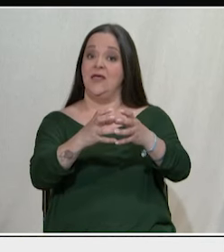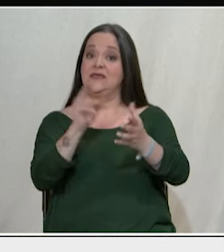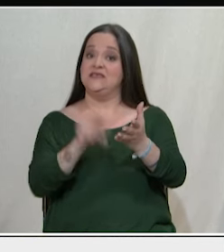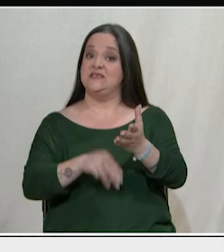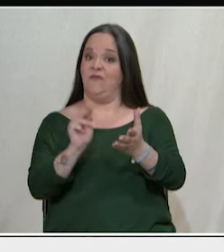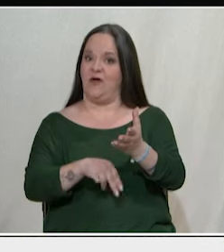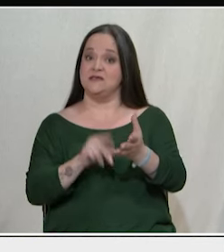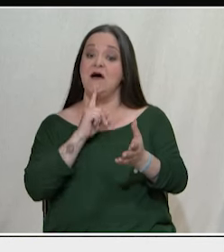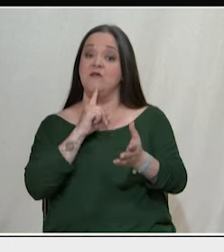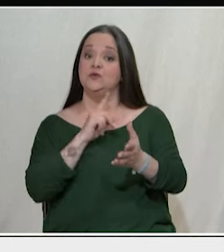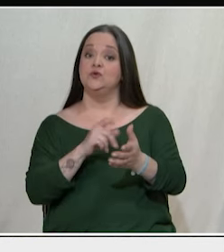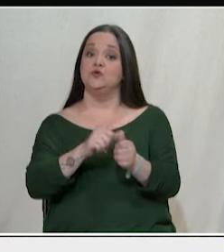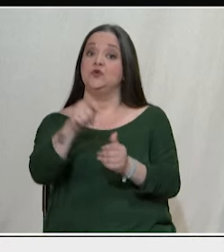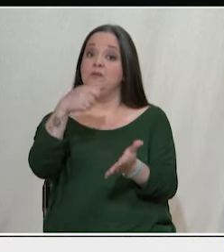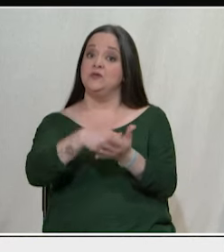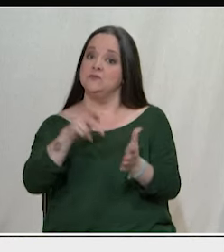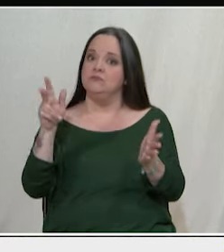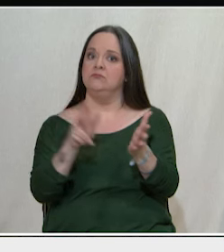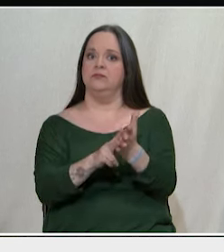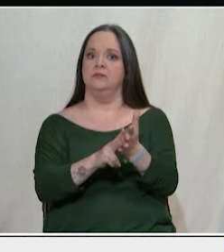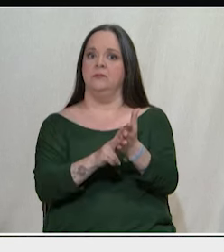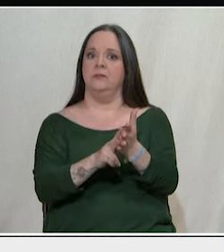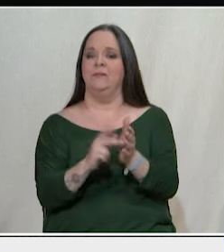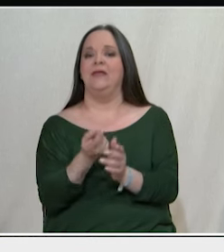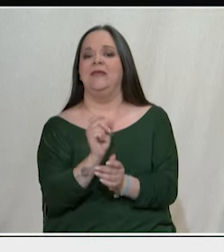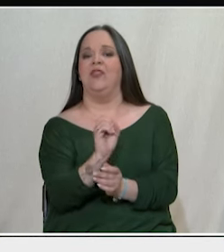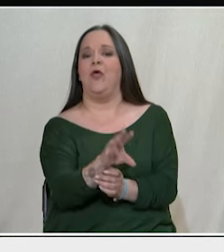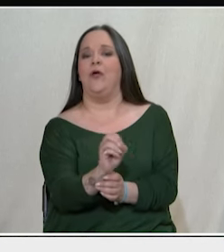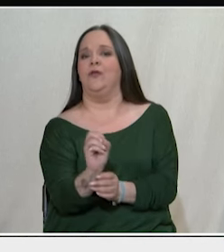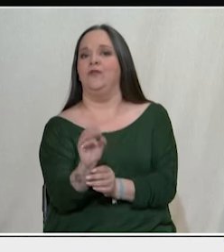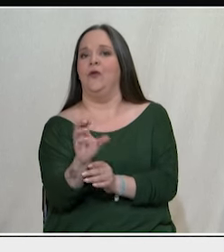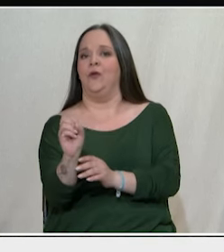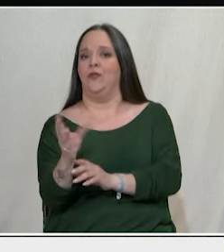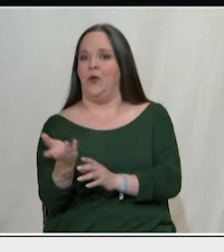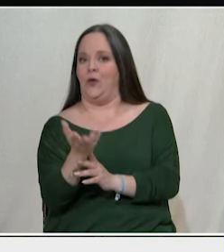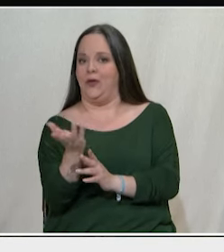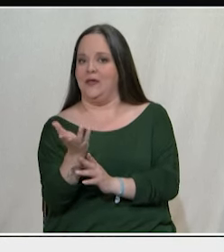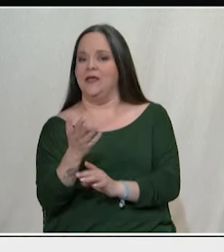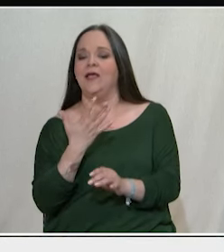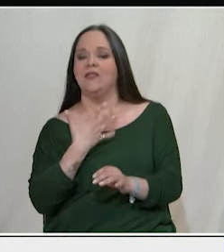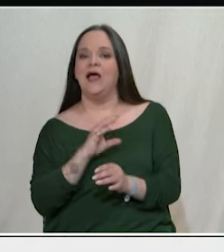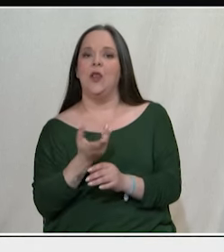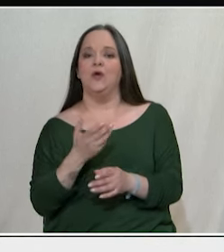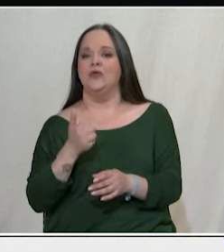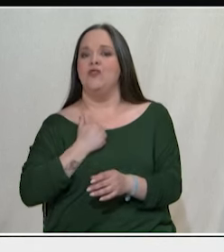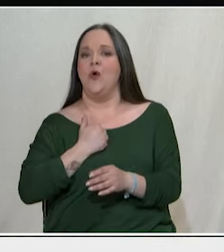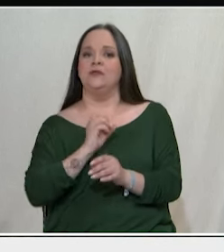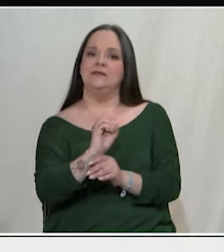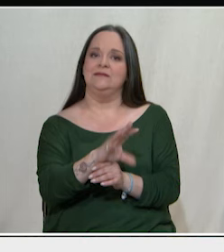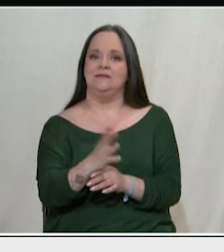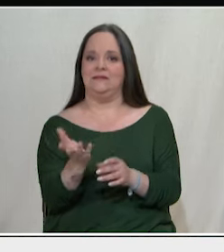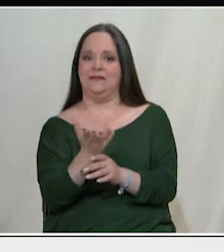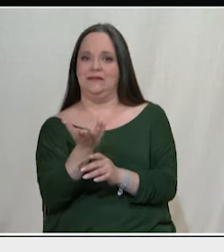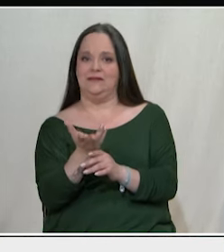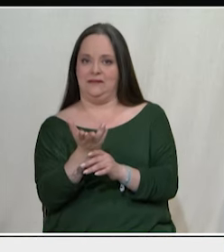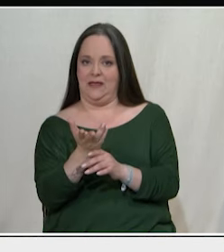τους μισθούς να τους κατοχυρώνουν και να μην τους κάνουν ένα δωράκι ή μια οικειοθελή παροχή ή ένα περαστικό πας ή μπόνους